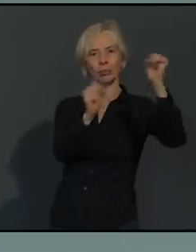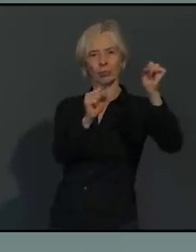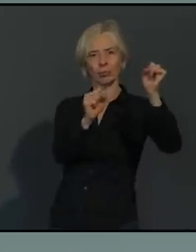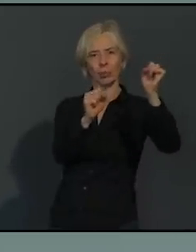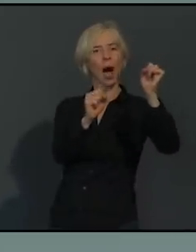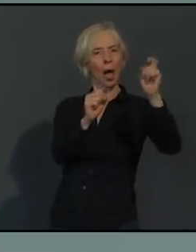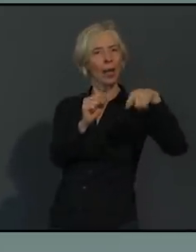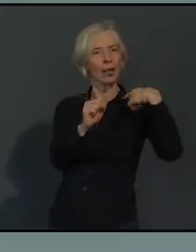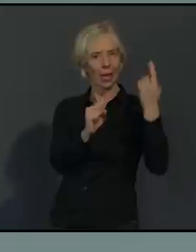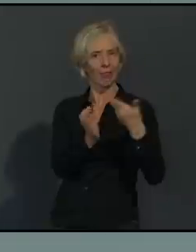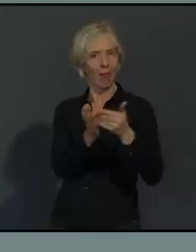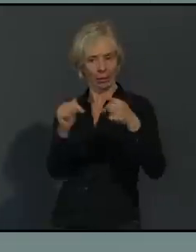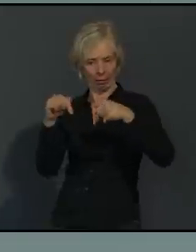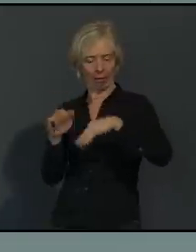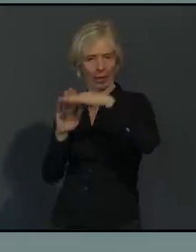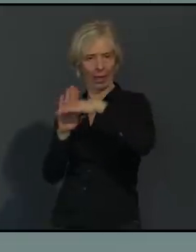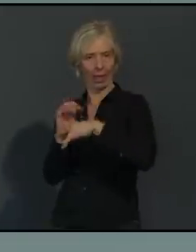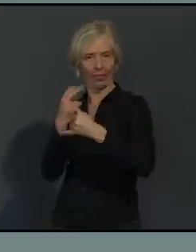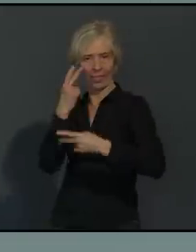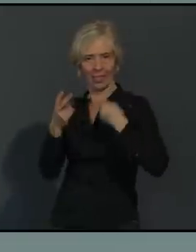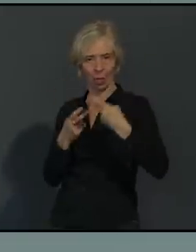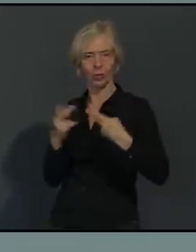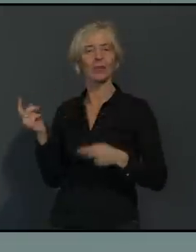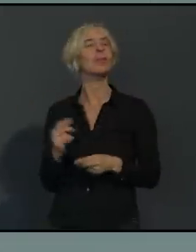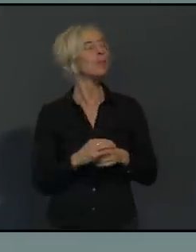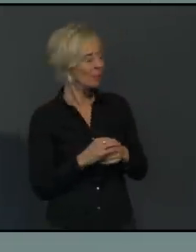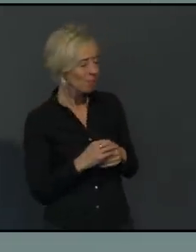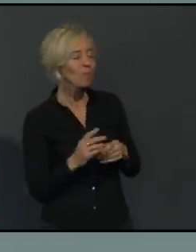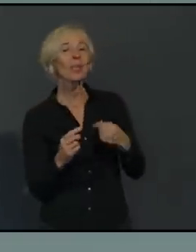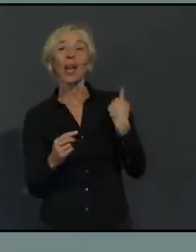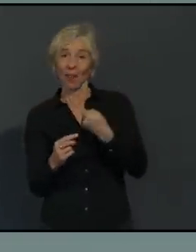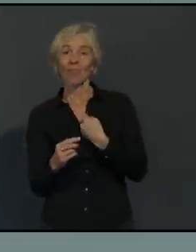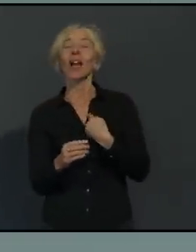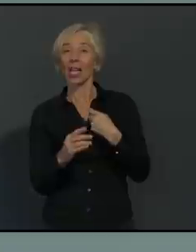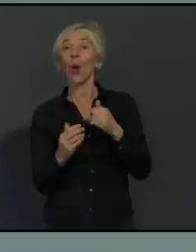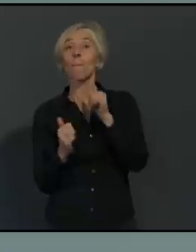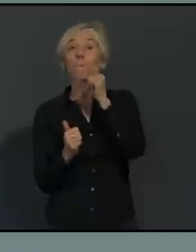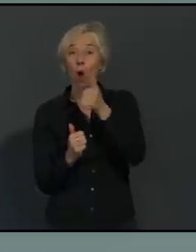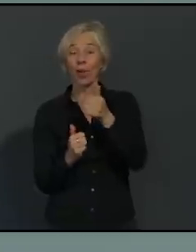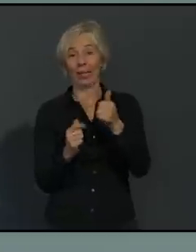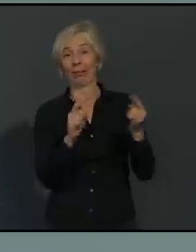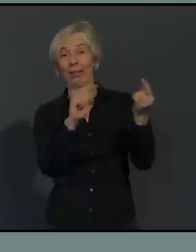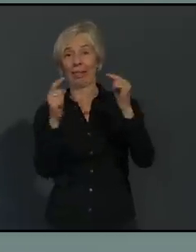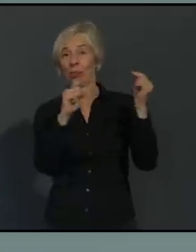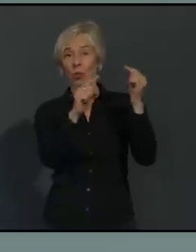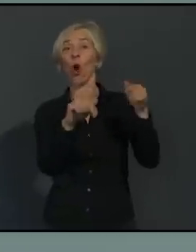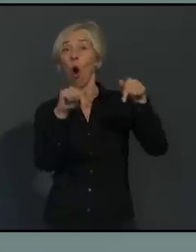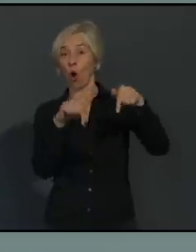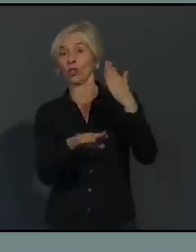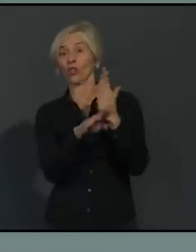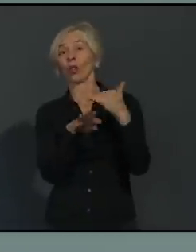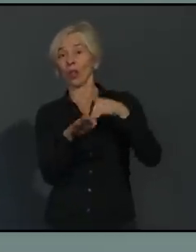Entwurf dieses Ministerpräsidentenpapiers, an dem wir uns jetzt in vielen Fällen auch entsprechend langgehangelt haben. Aber natürlich sind Punkte dabei,